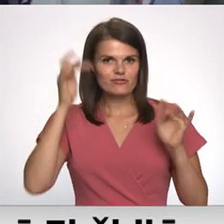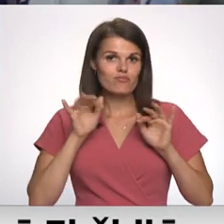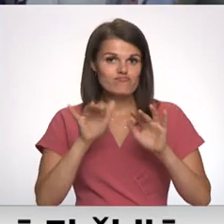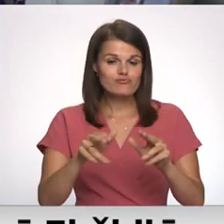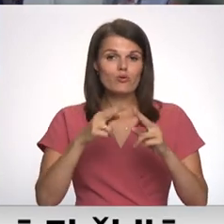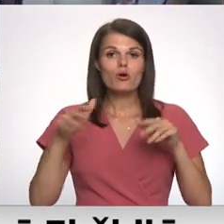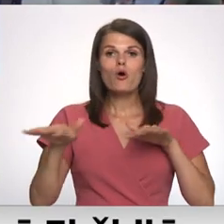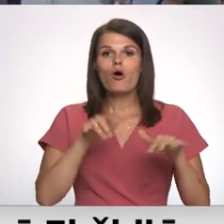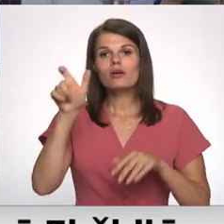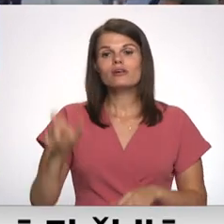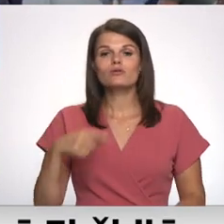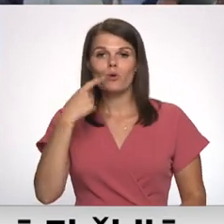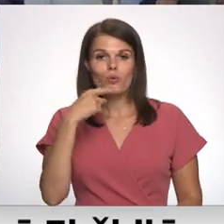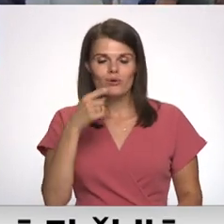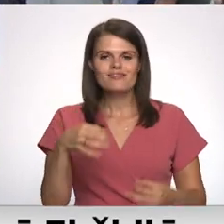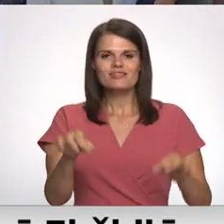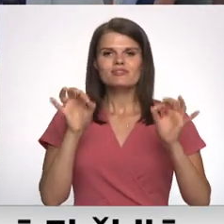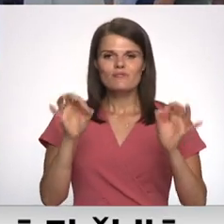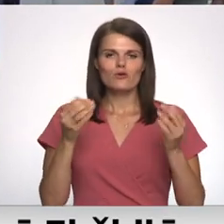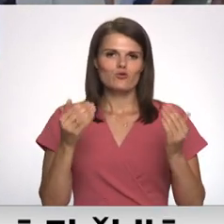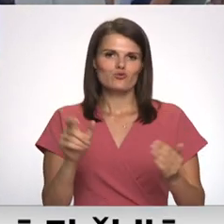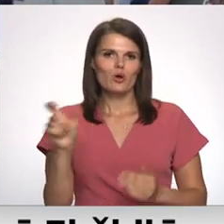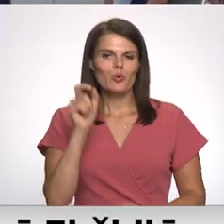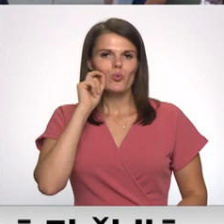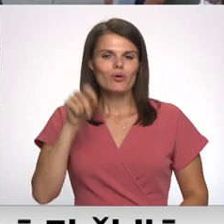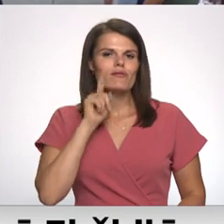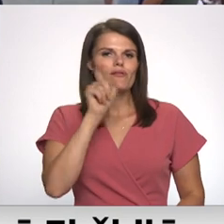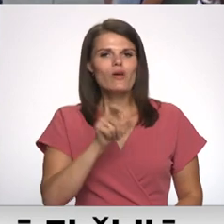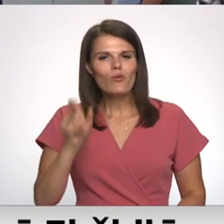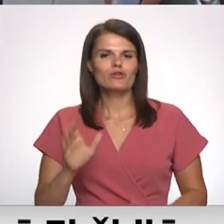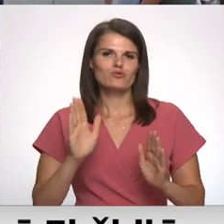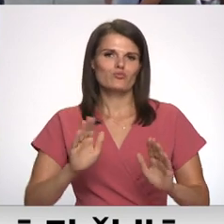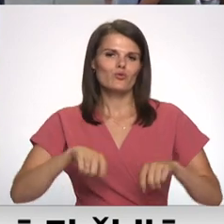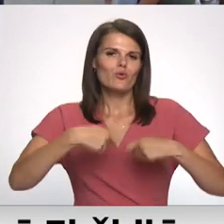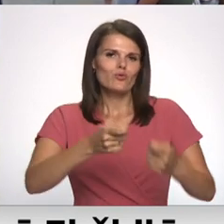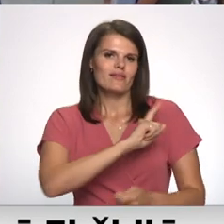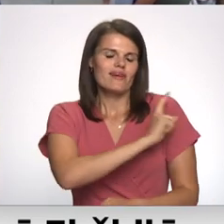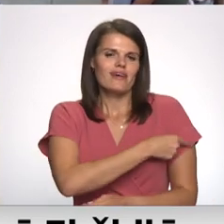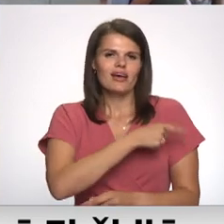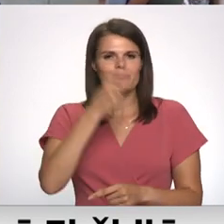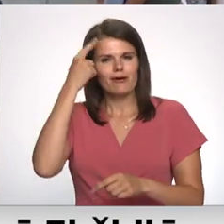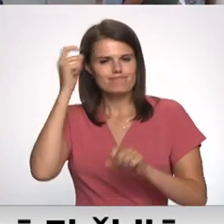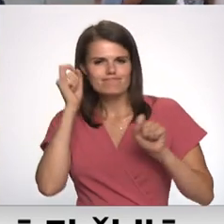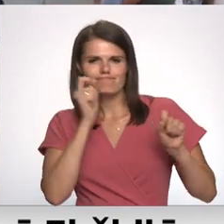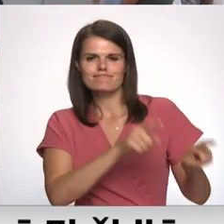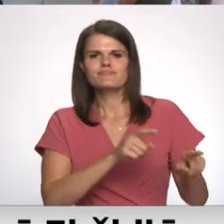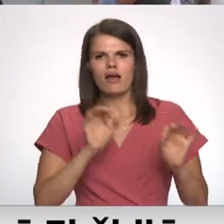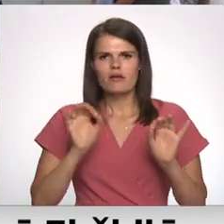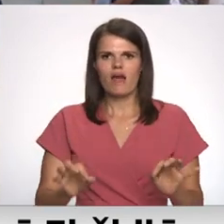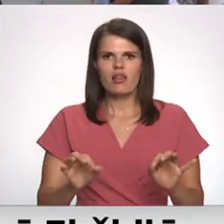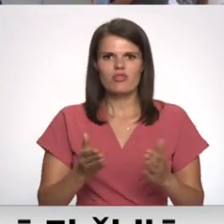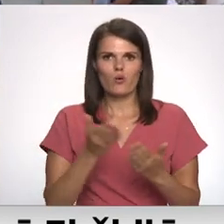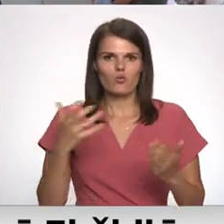nomenes organizatori, svarīgākais ir šobrīd tieši Ukraiņas jauniešiem nodrošināt iespēju nedaudz atslēgties no tās realtātes, kur viņiem būs